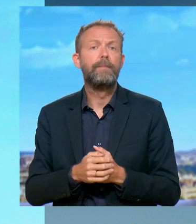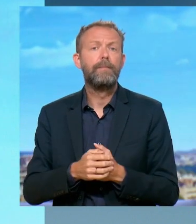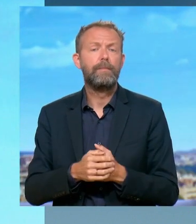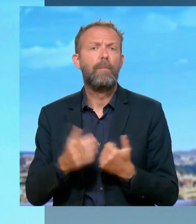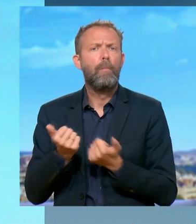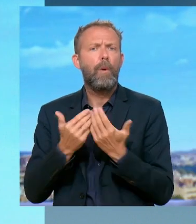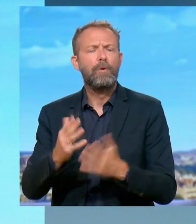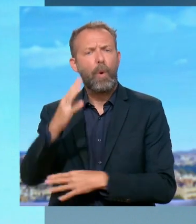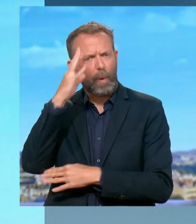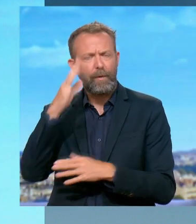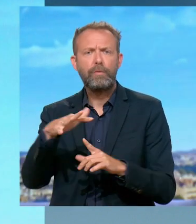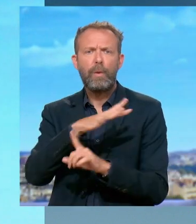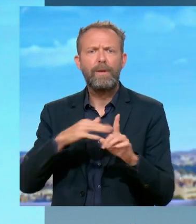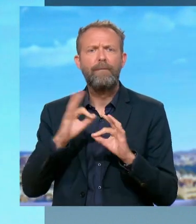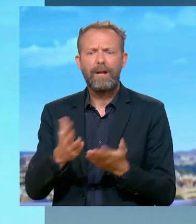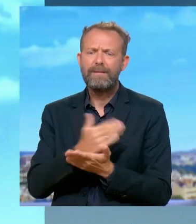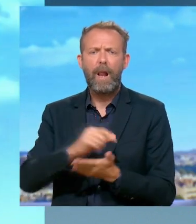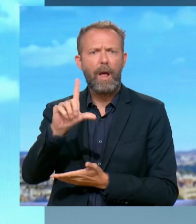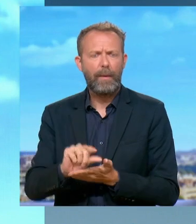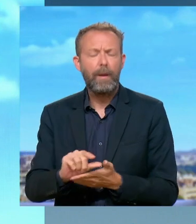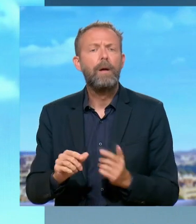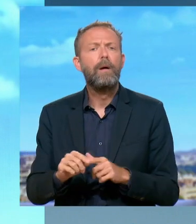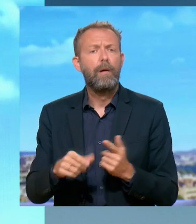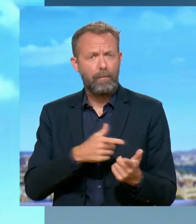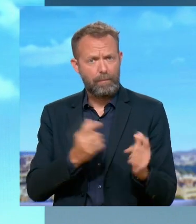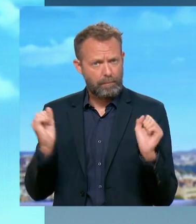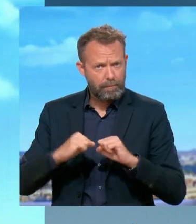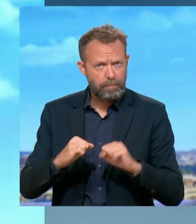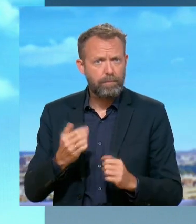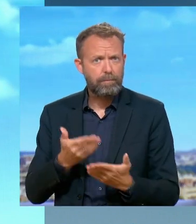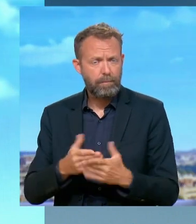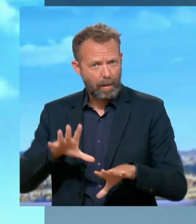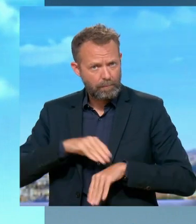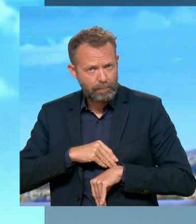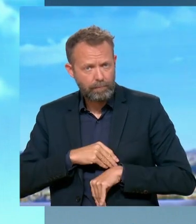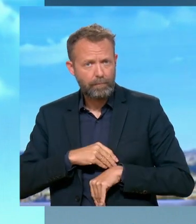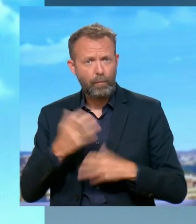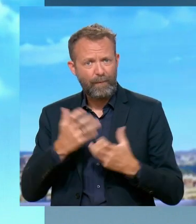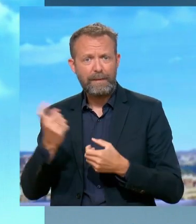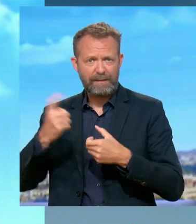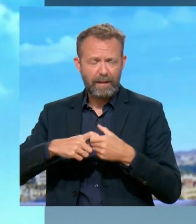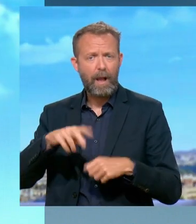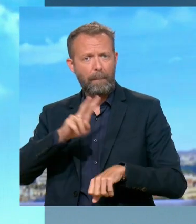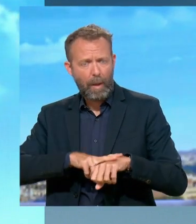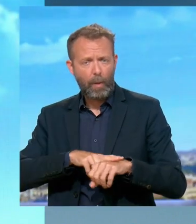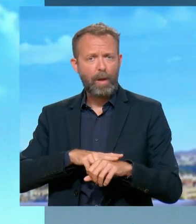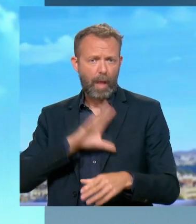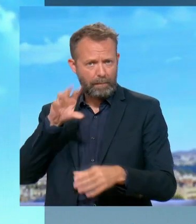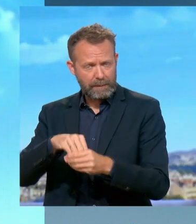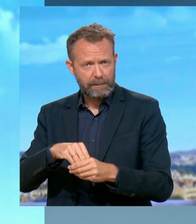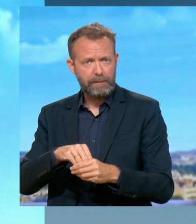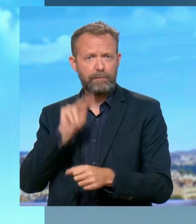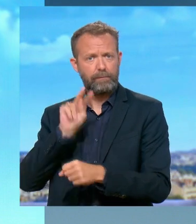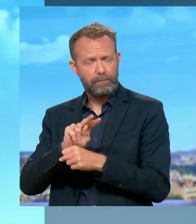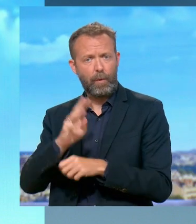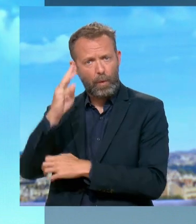d'une conférence sociale sur les bas salaires. Est-ce que c'est une idée que vous approuvez ? Est-ce que vous souhaitez que les syndicats, le patronage ou le jeu, aillent à